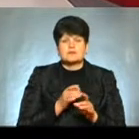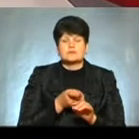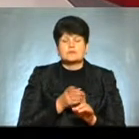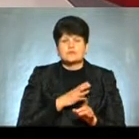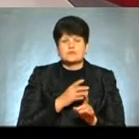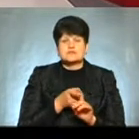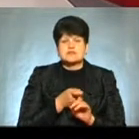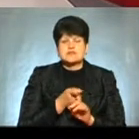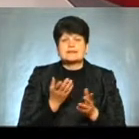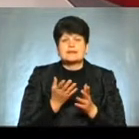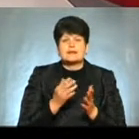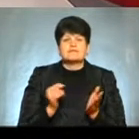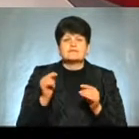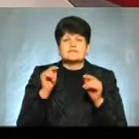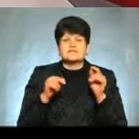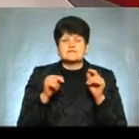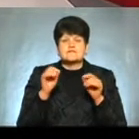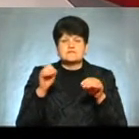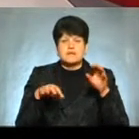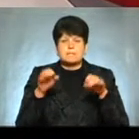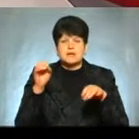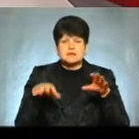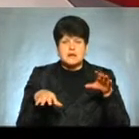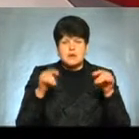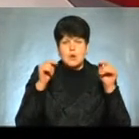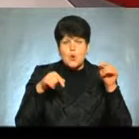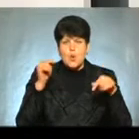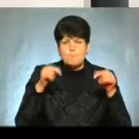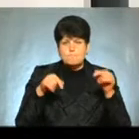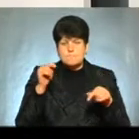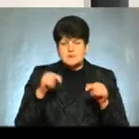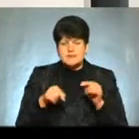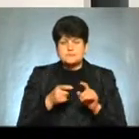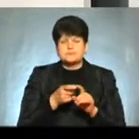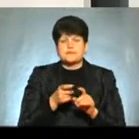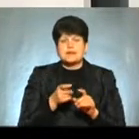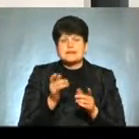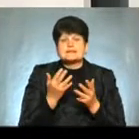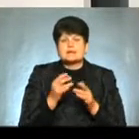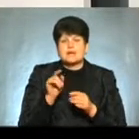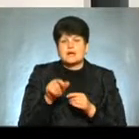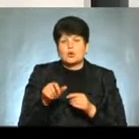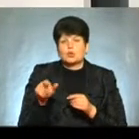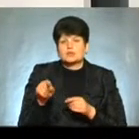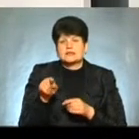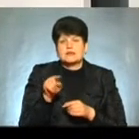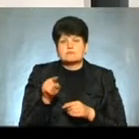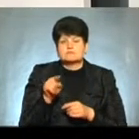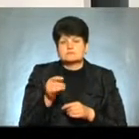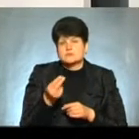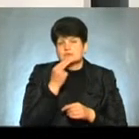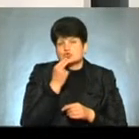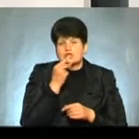того, де випадали переважно ці радіоактивні опади І скільки люди там спожили тих